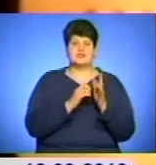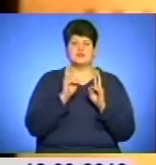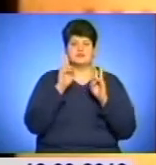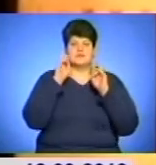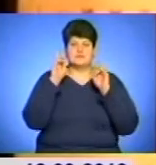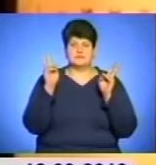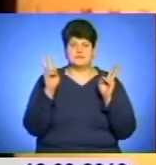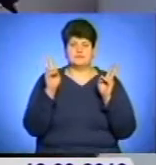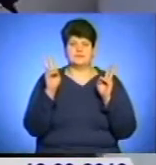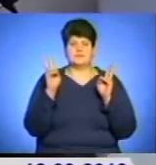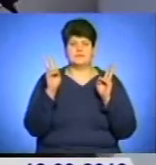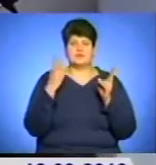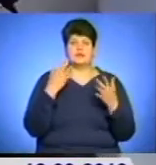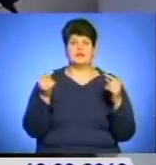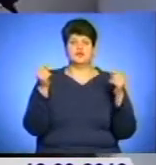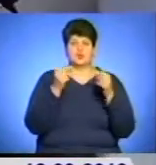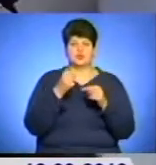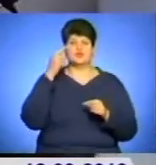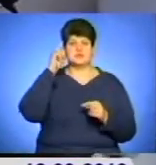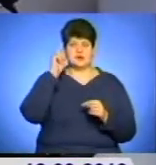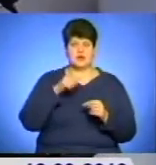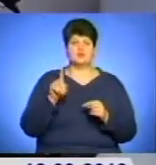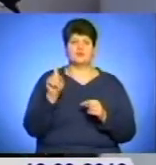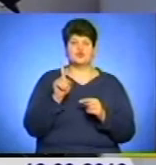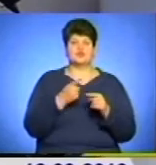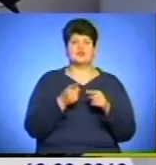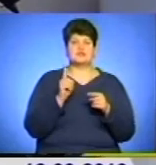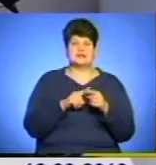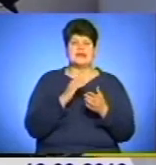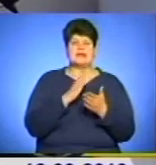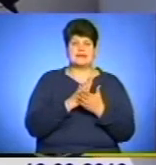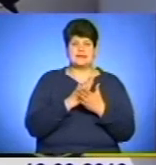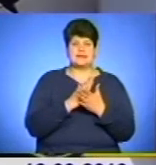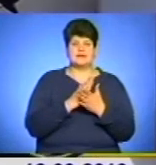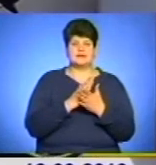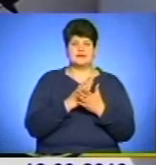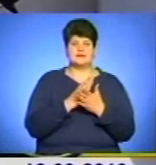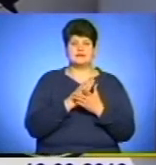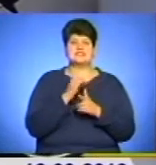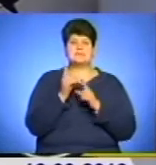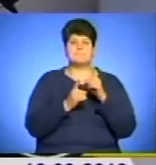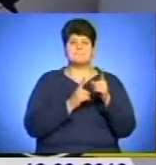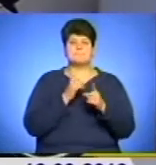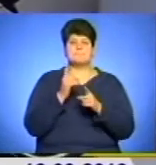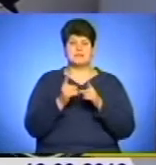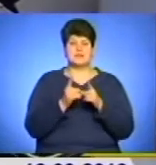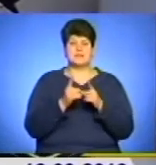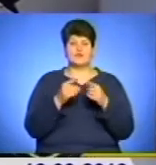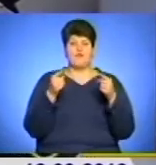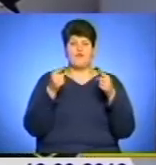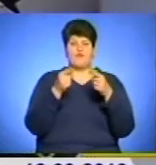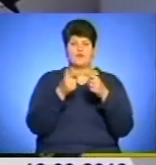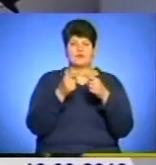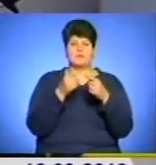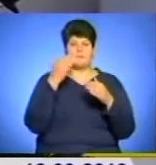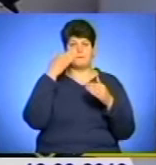не встановлені. Але точно знаємо, що це йдуть склеротичні зміни в куті передній камері,